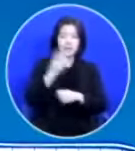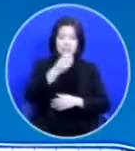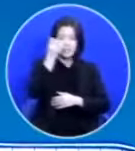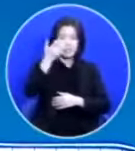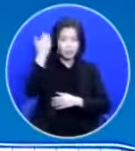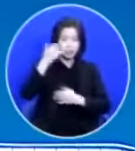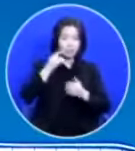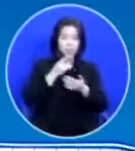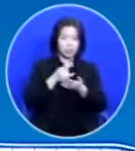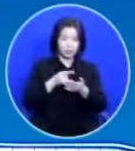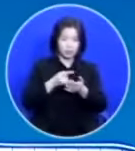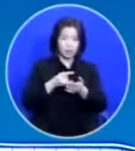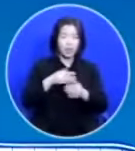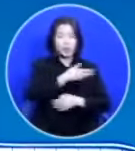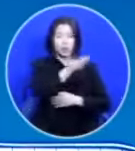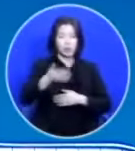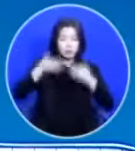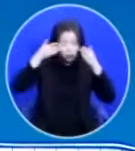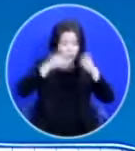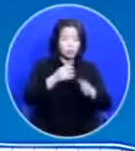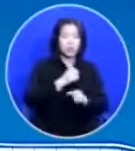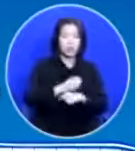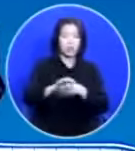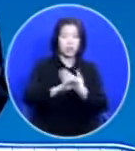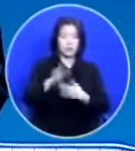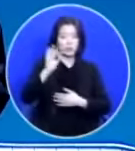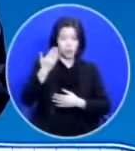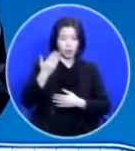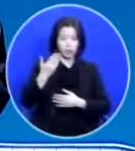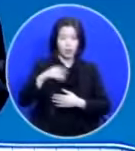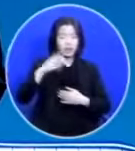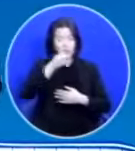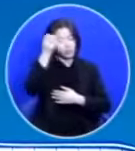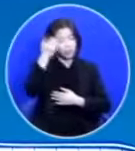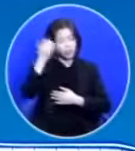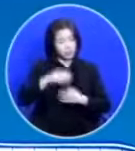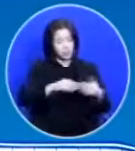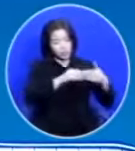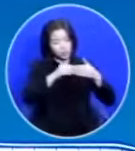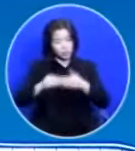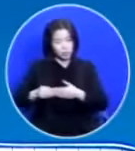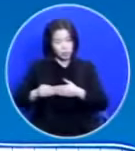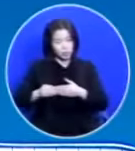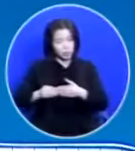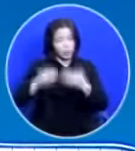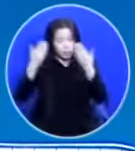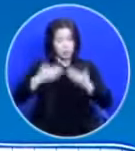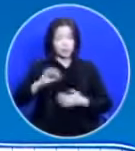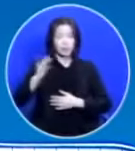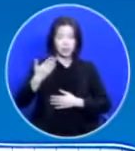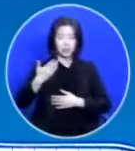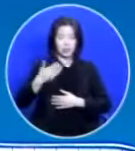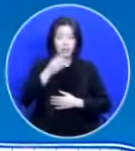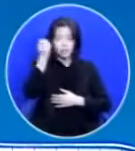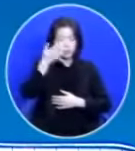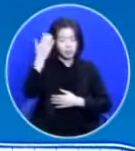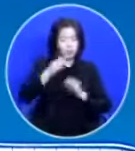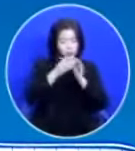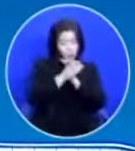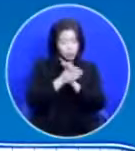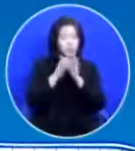여러분이 주목하시면 돼요 그 성령님의 리듬을 타시면 됩니다 성령님이 기도를 하시는 분이시니까